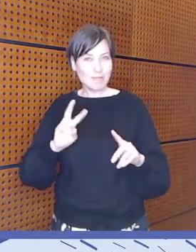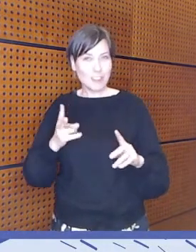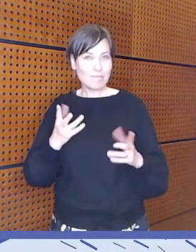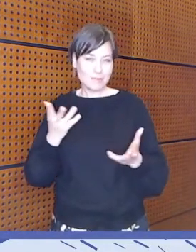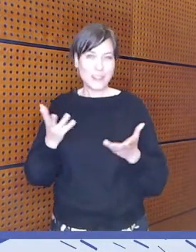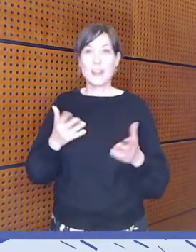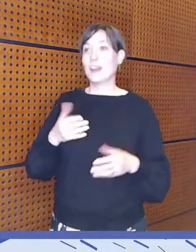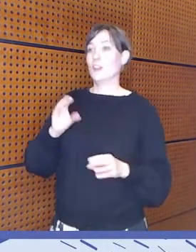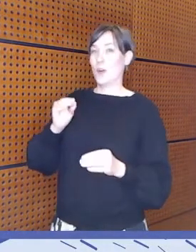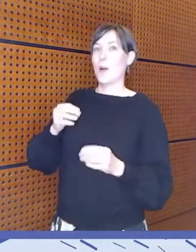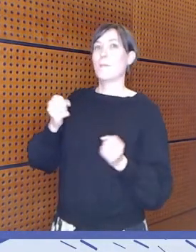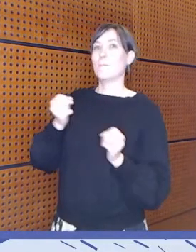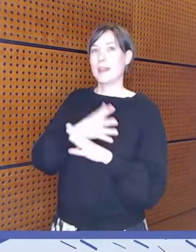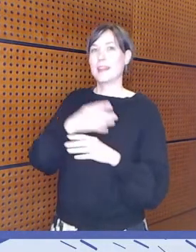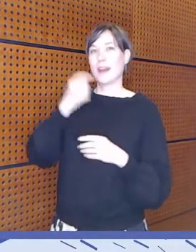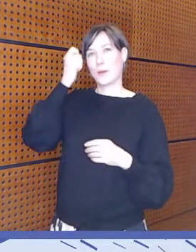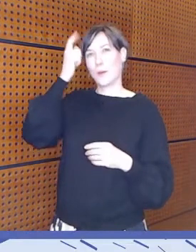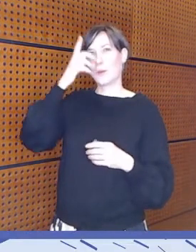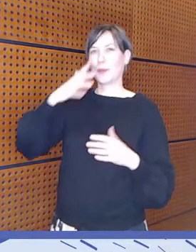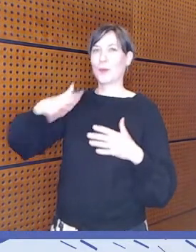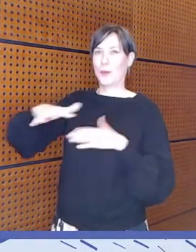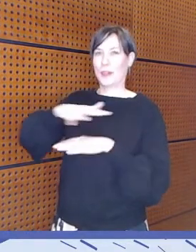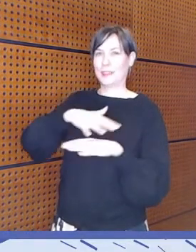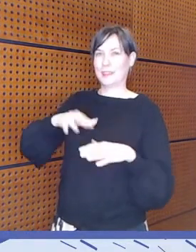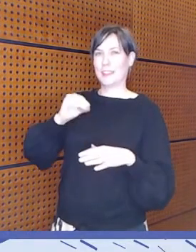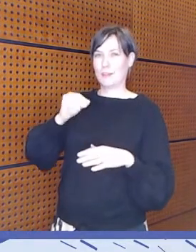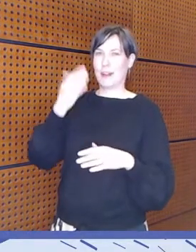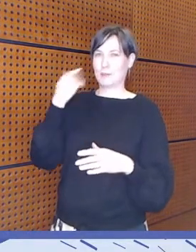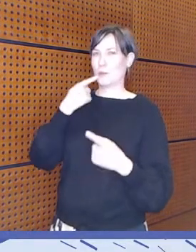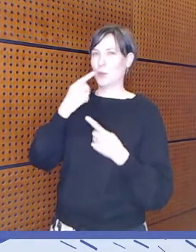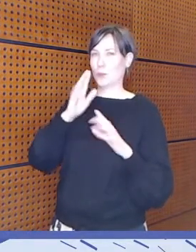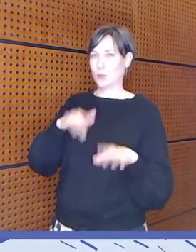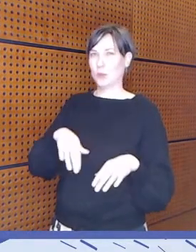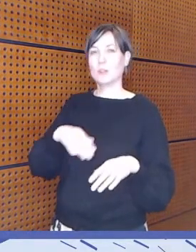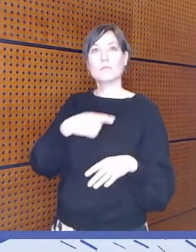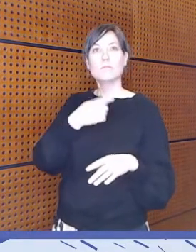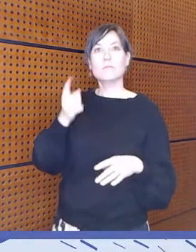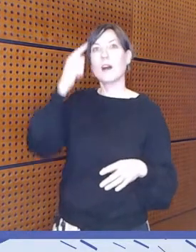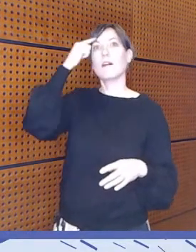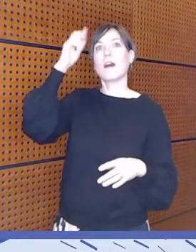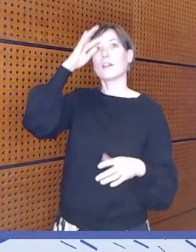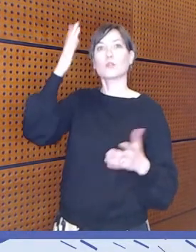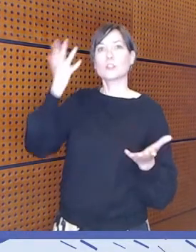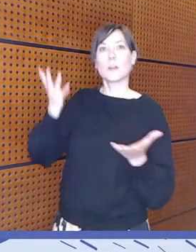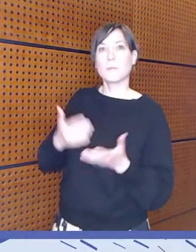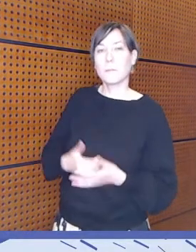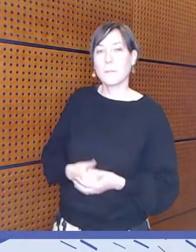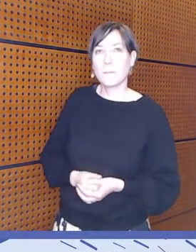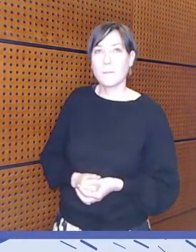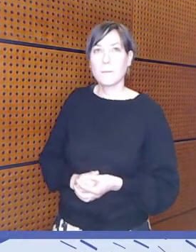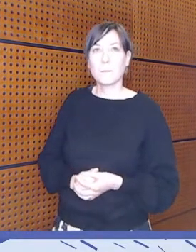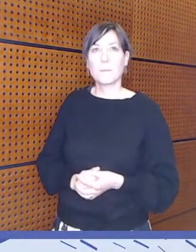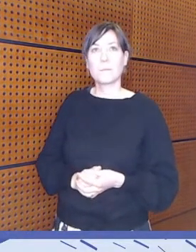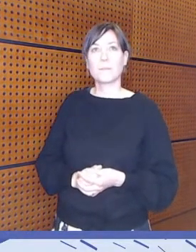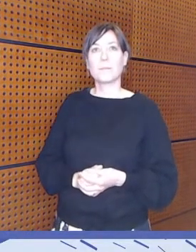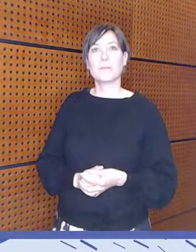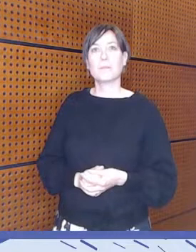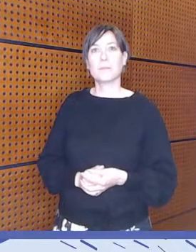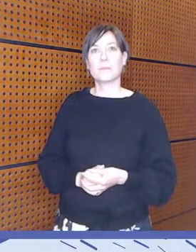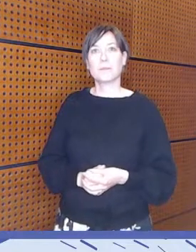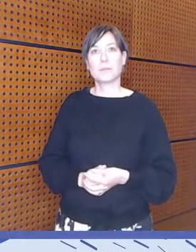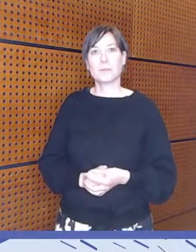Hyvä. Mediakulttuurista muutenkin tästä puhuttiin. Tuleeko teillä ajatuksia mieleen? Arte?